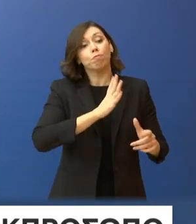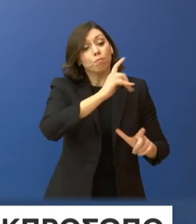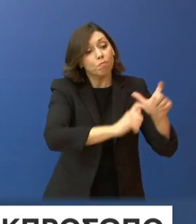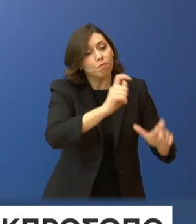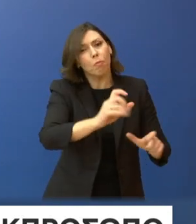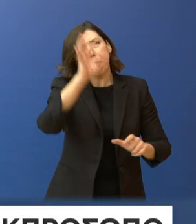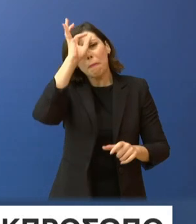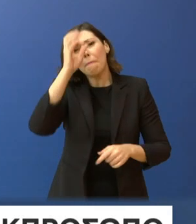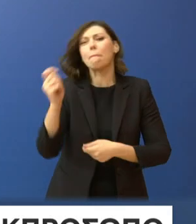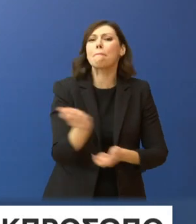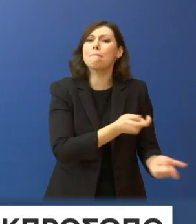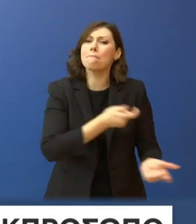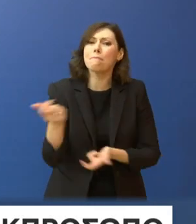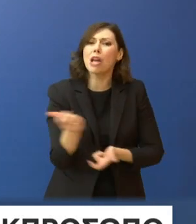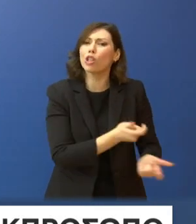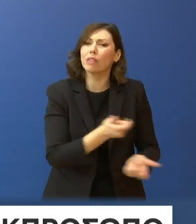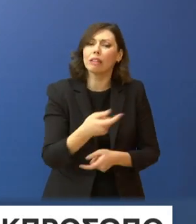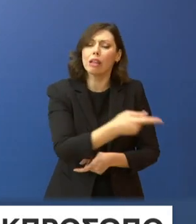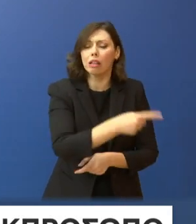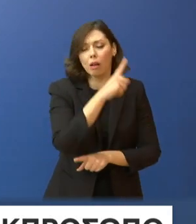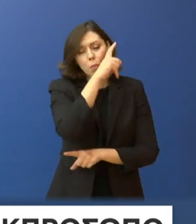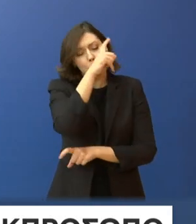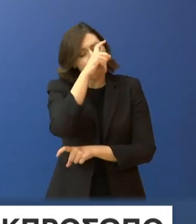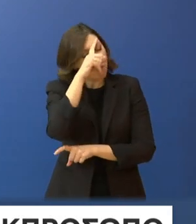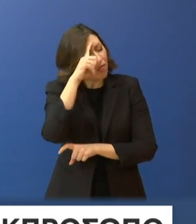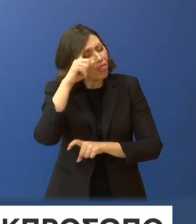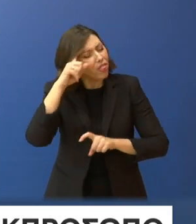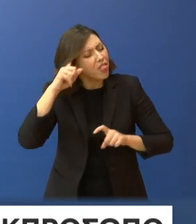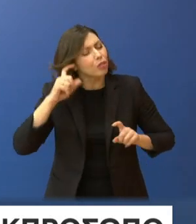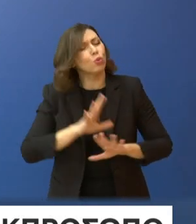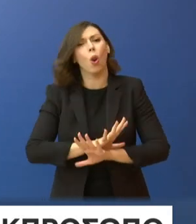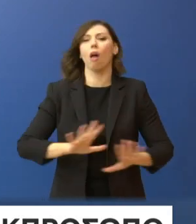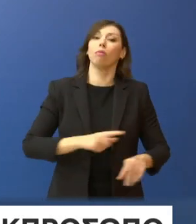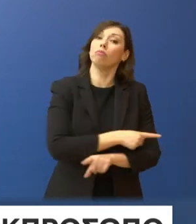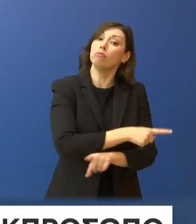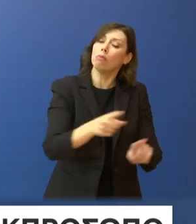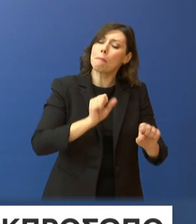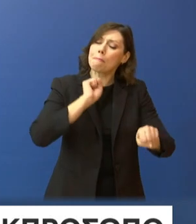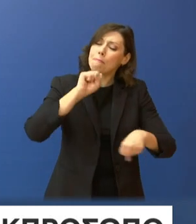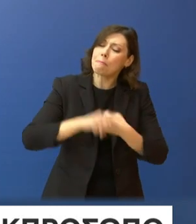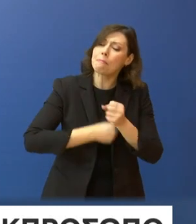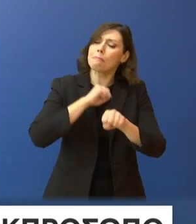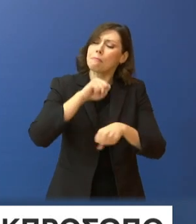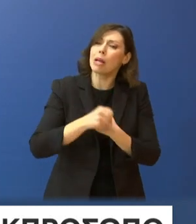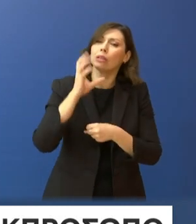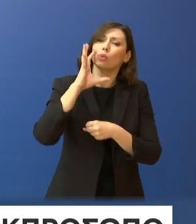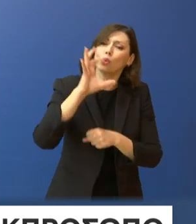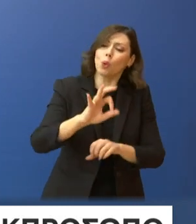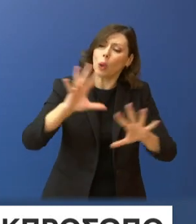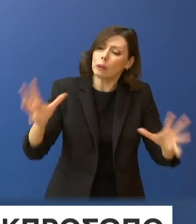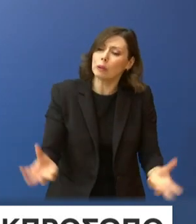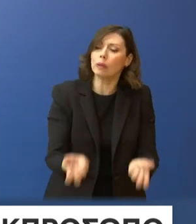υπόδεινη αποστολή έκαναν ό,τι περνούσε από το χέρι τους. Για άλλη μια φορά επιτέλεσαν και επιτελούν στο ακέραιο το καθήκον τους.